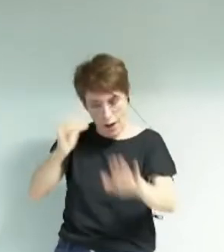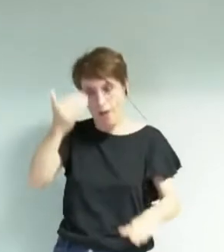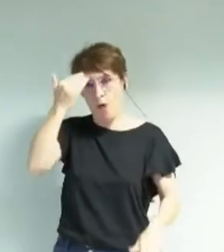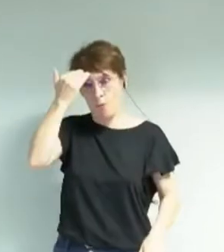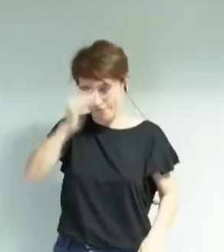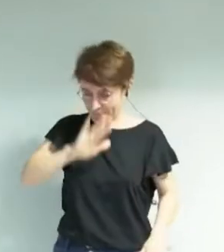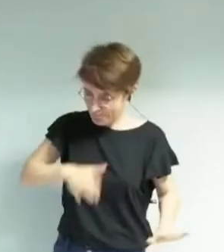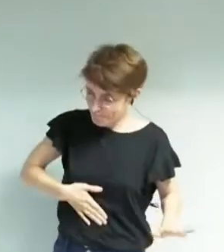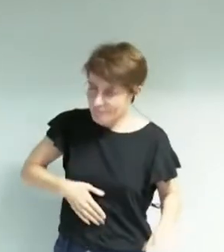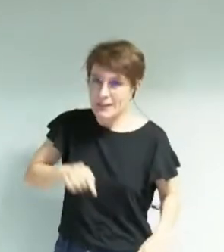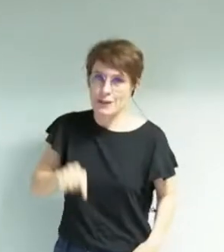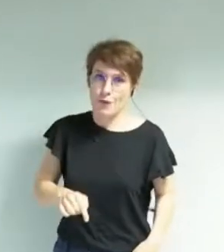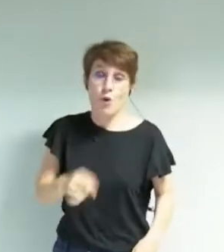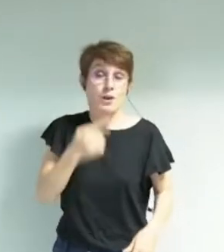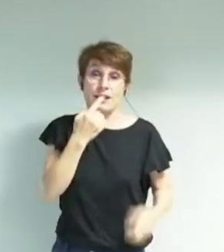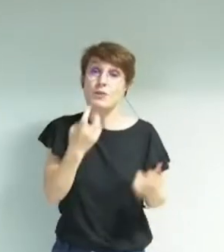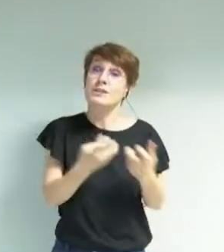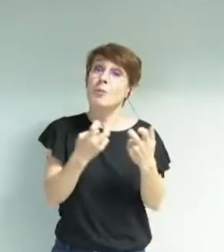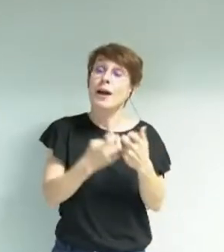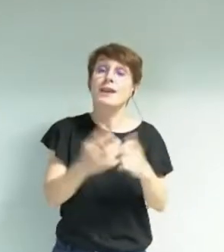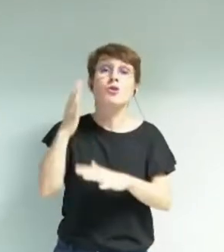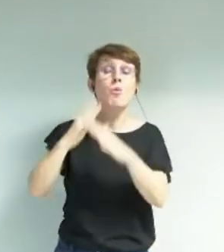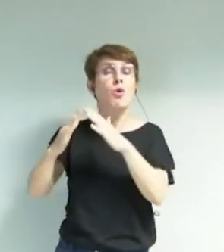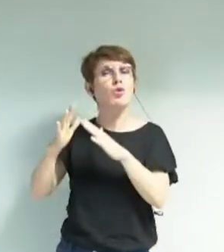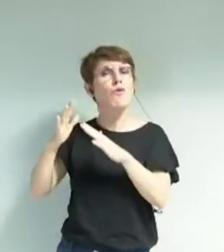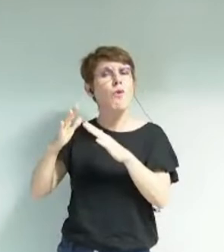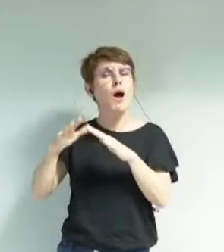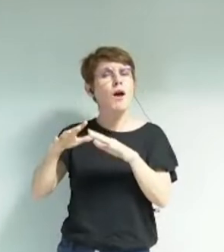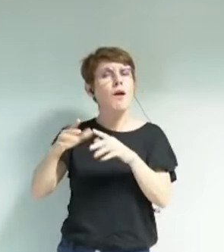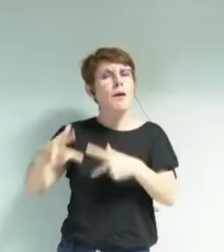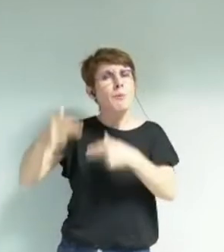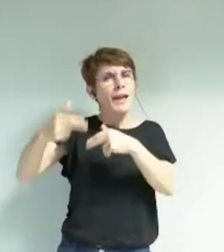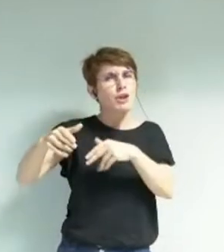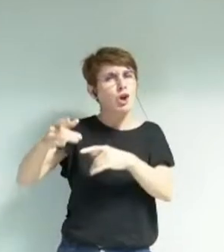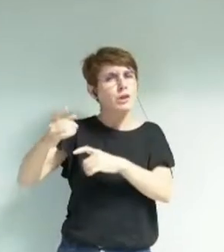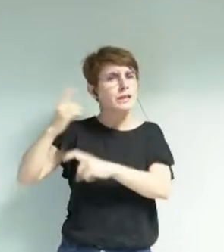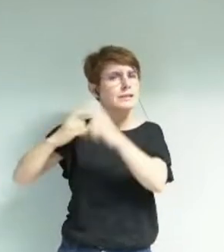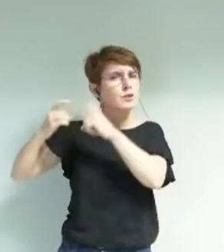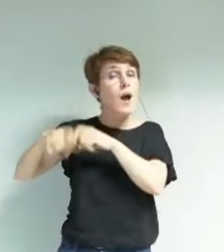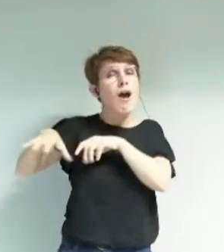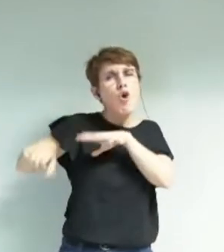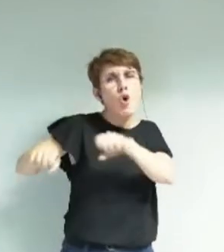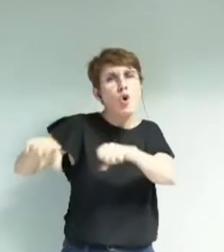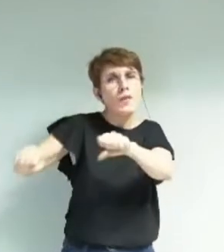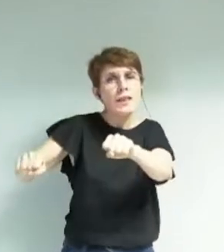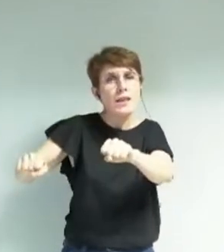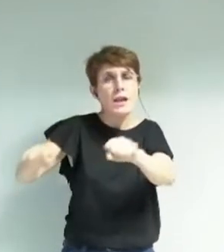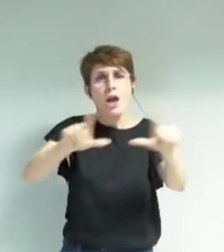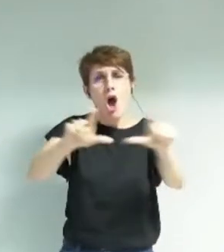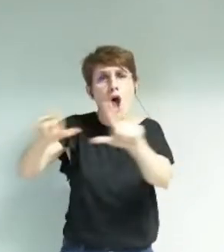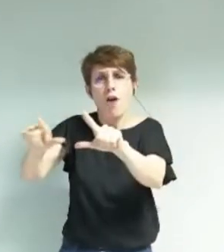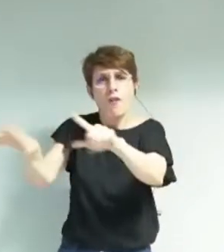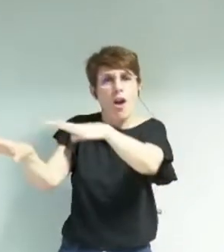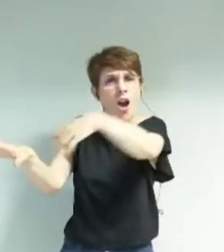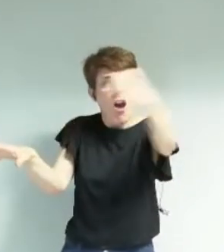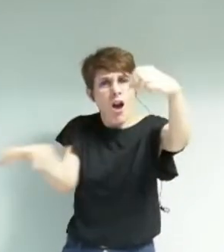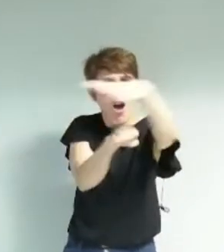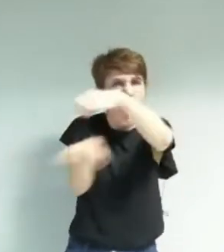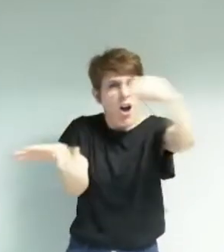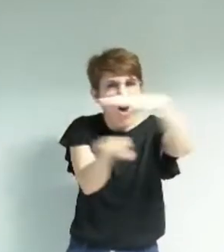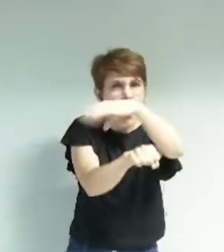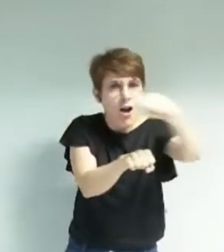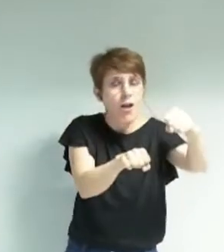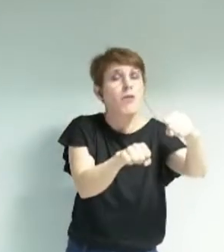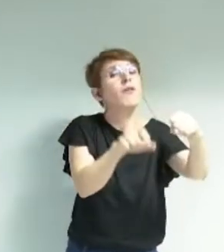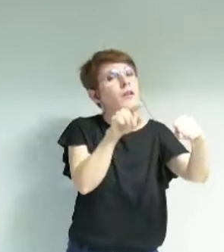restitutions des œuvres et objets issus de la période coloniale est un enjeu national et international. C'est pourquoi la Ville entend sur ce sujet agir